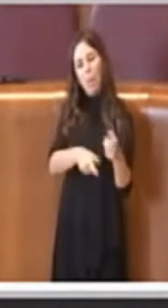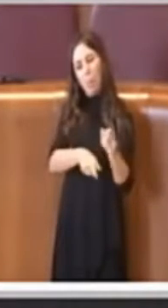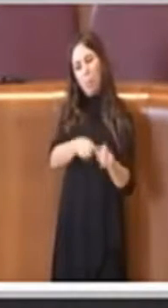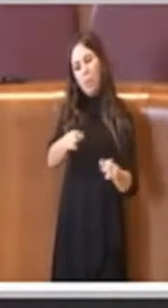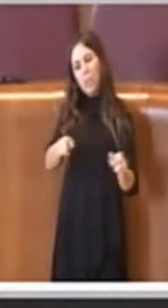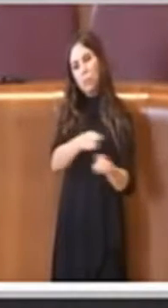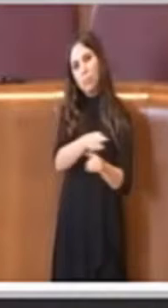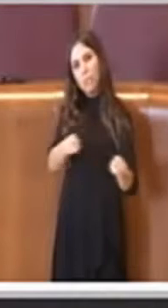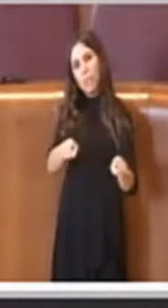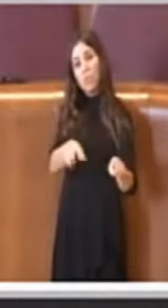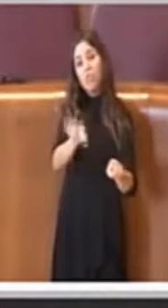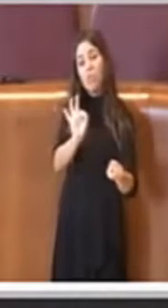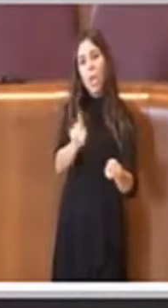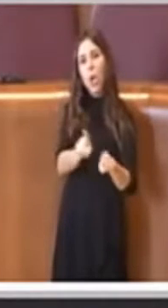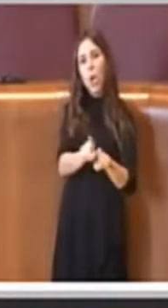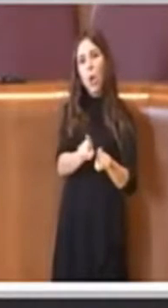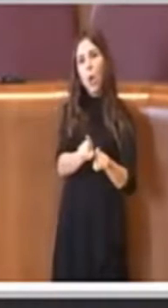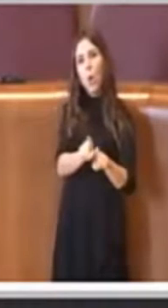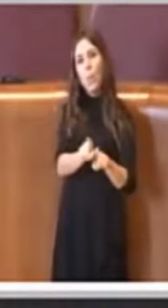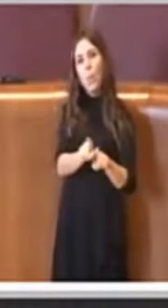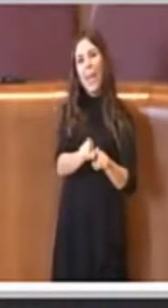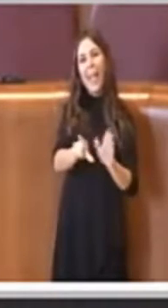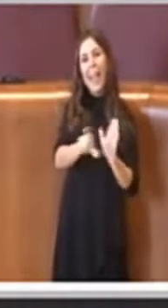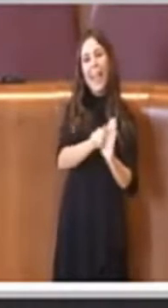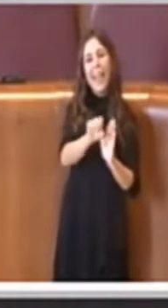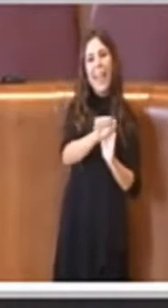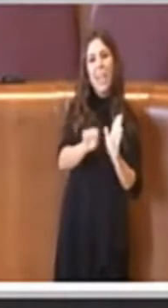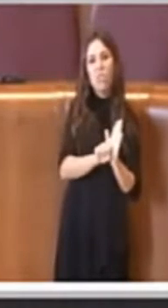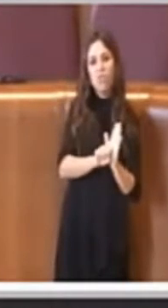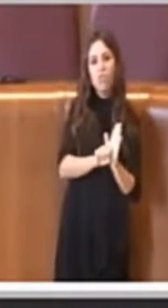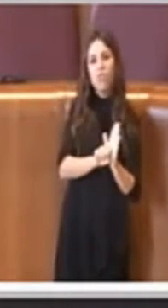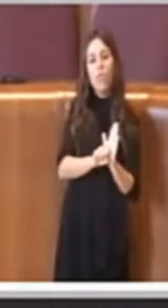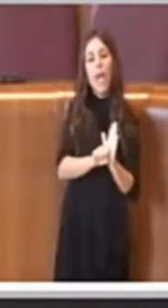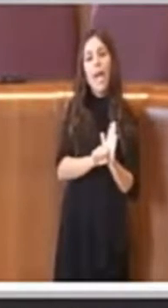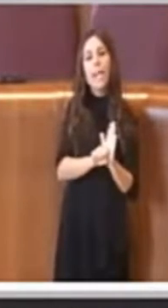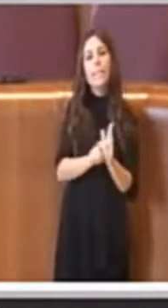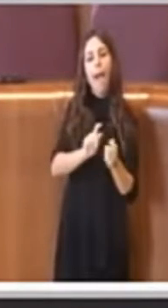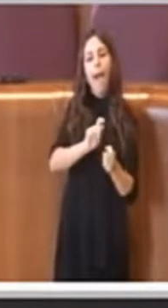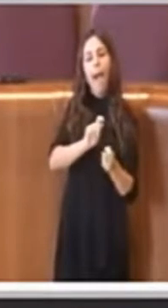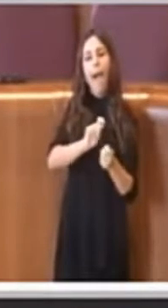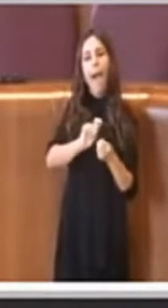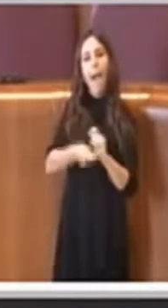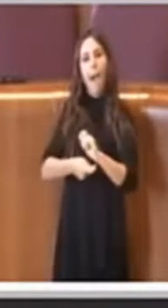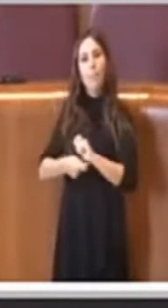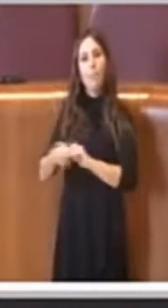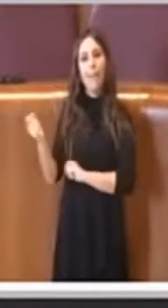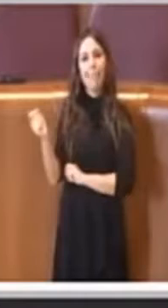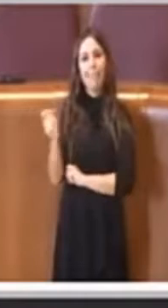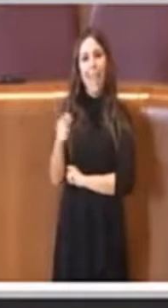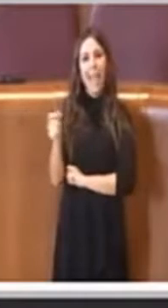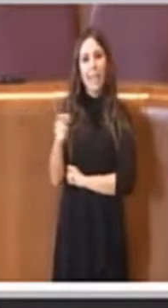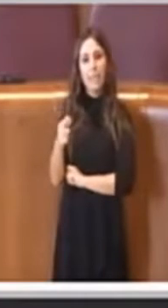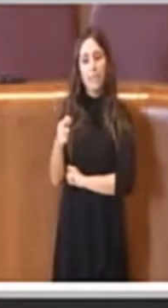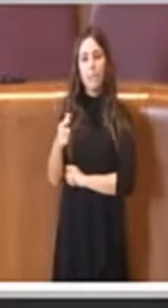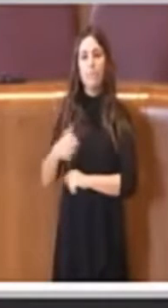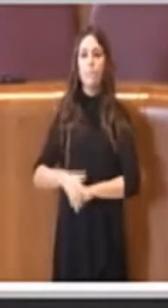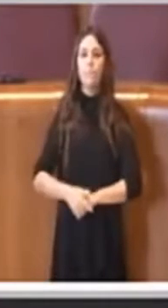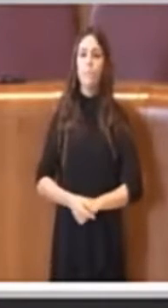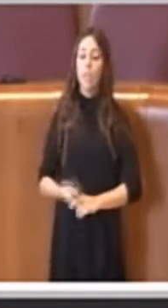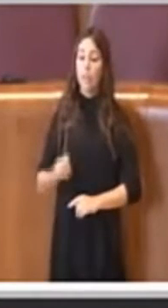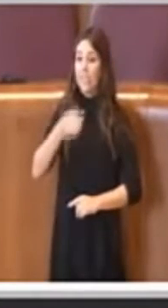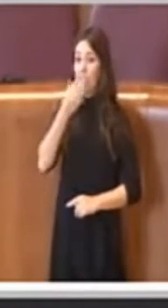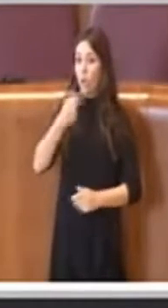scelta di passare la propria licenza ad una licenza taxi, per cui si capisce anche la